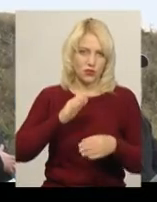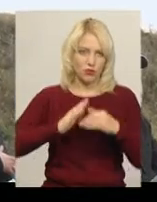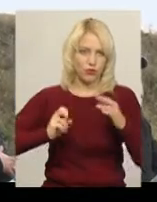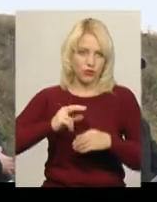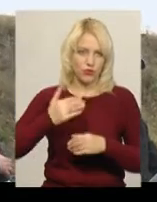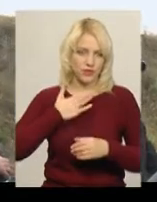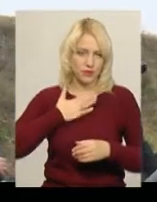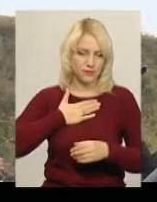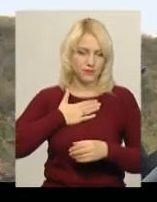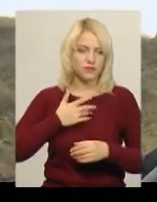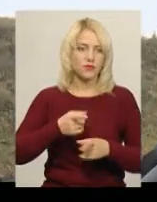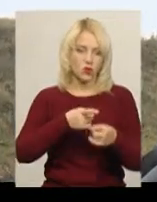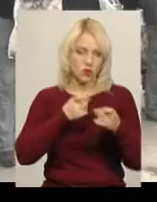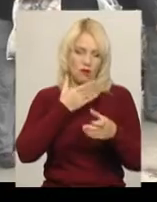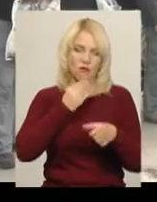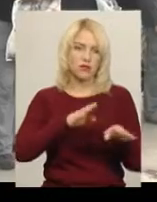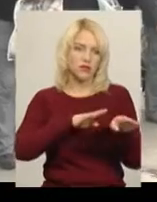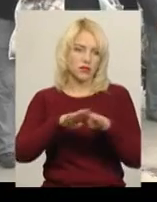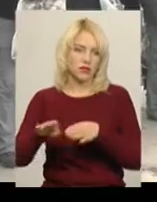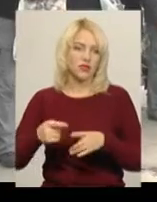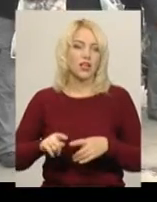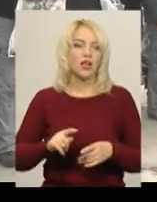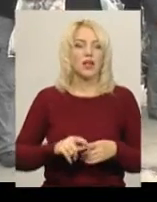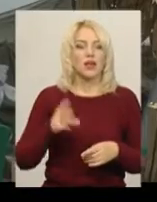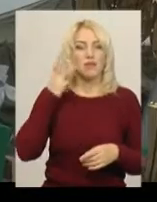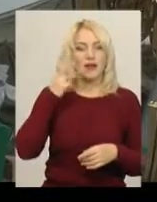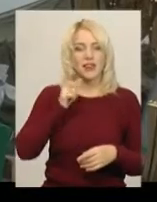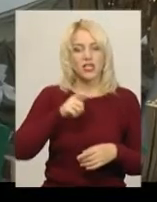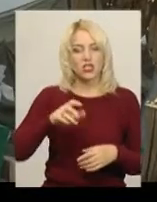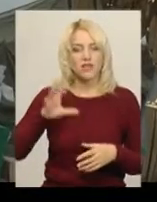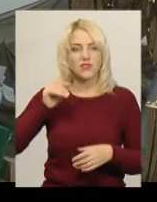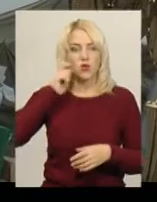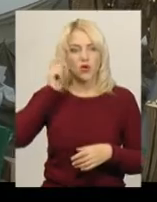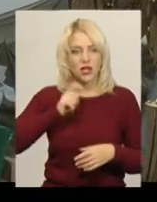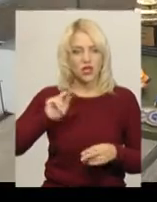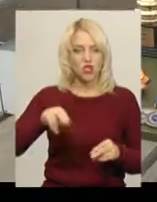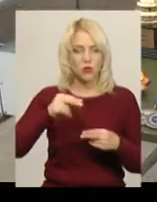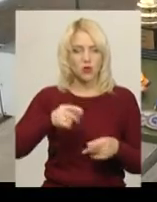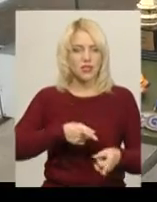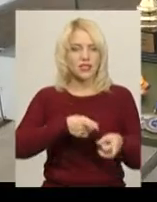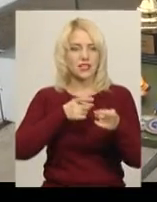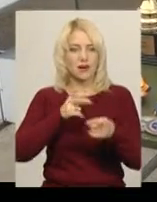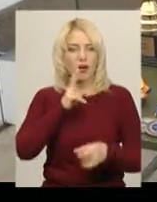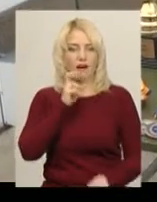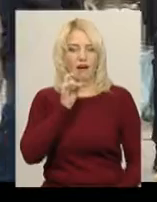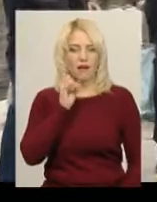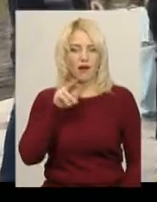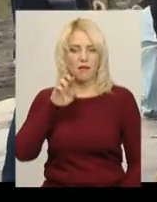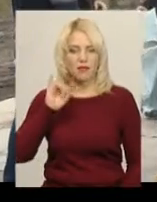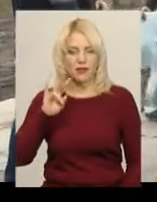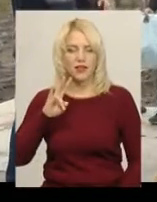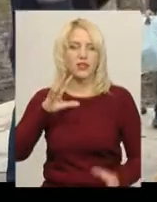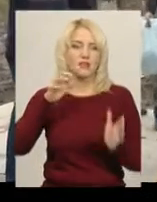Стрільбування хороше, на уровні, хороший уровень Хмельничани у всеукраїнському чемпіонаті зі стрільби з карабіну зайняли друге місце В